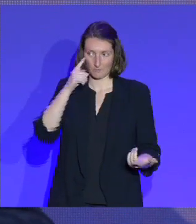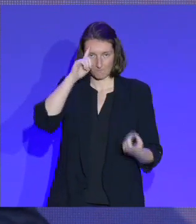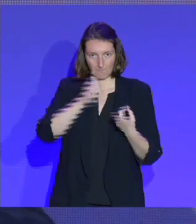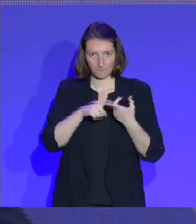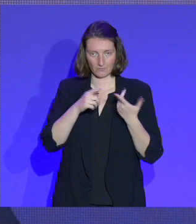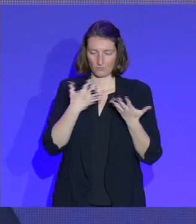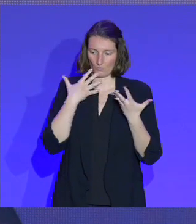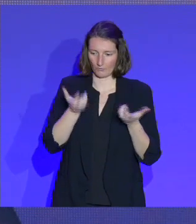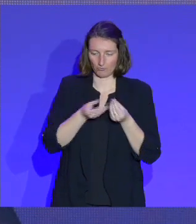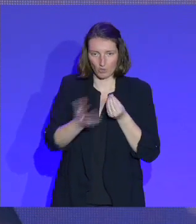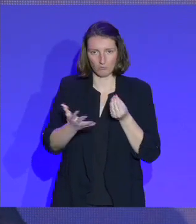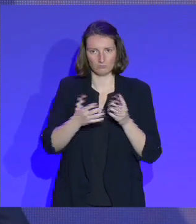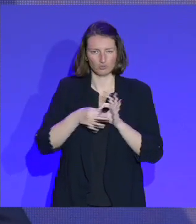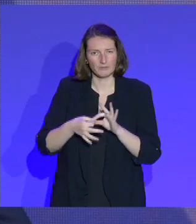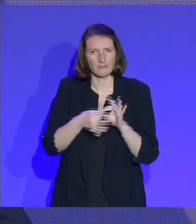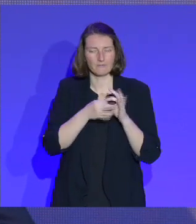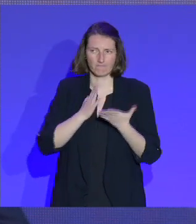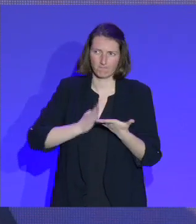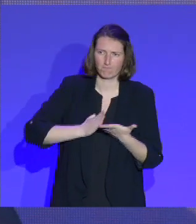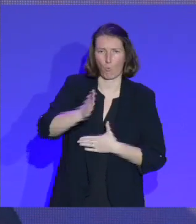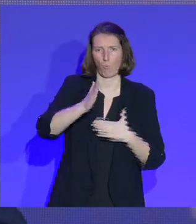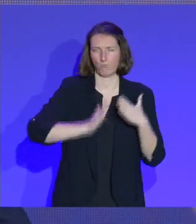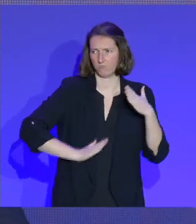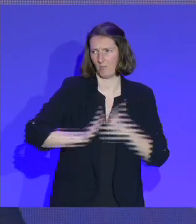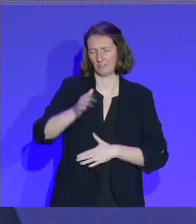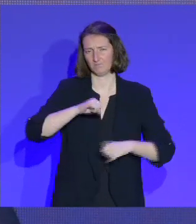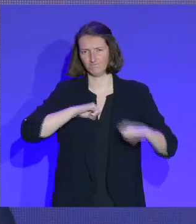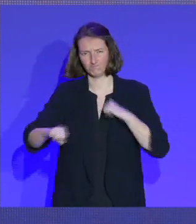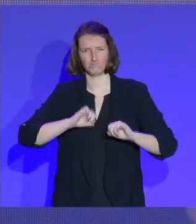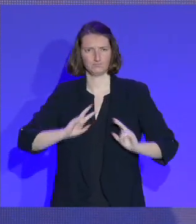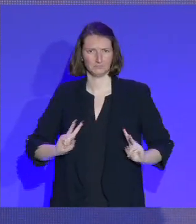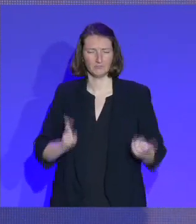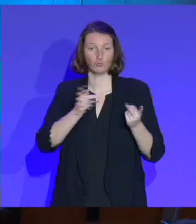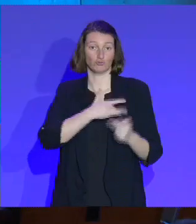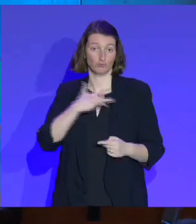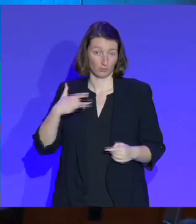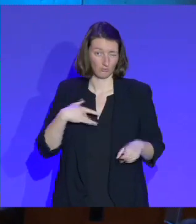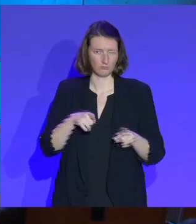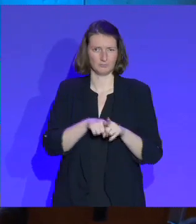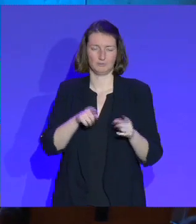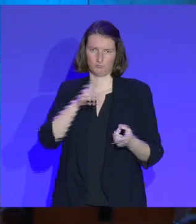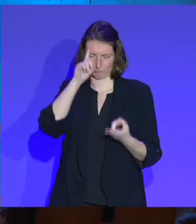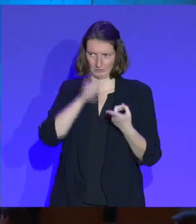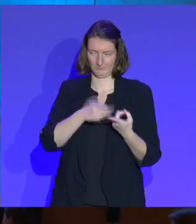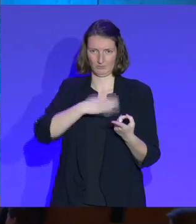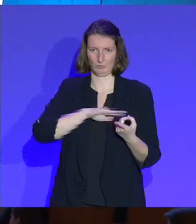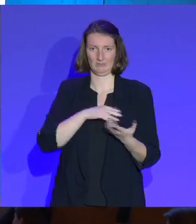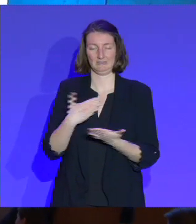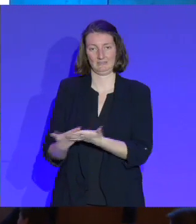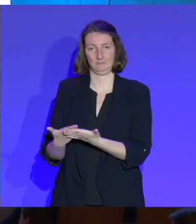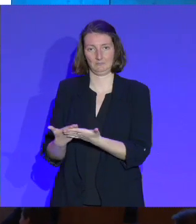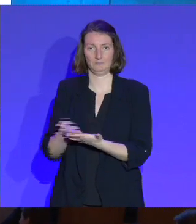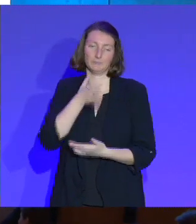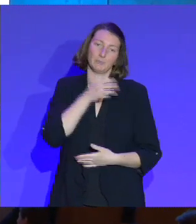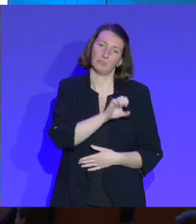objectifs de dépassement, des objectifs de santé, des objectifs, encore une fois, de responsabilité, ça ne peut pas être que